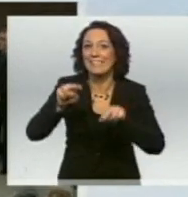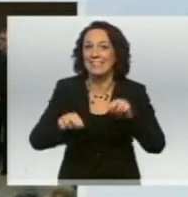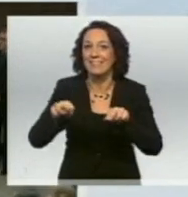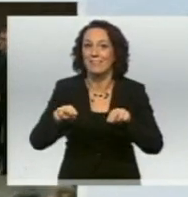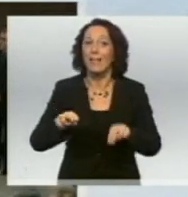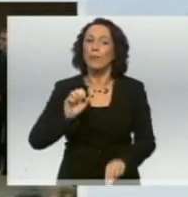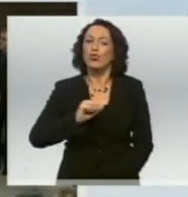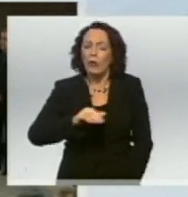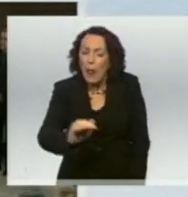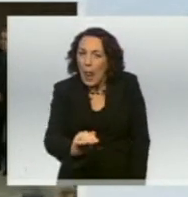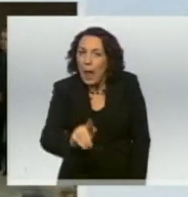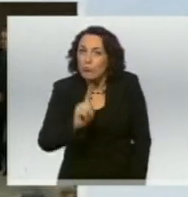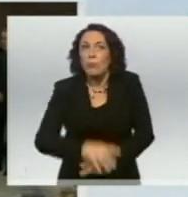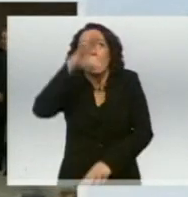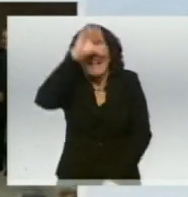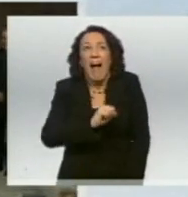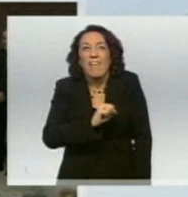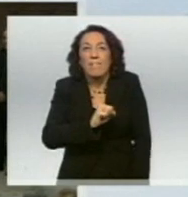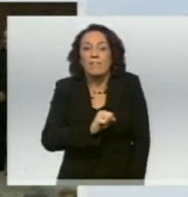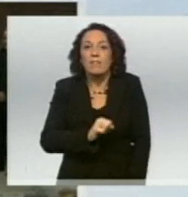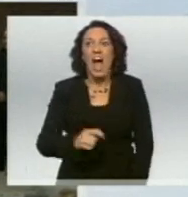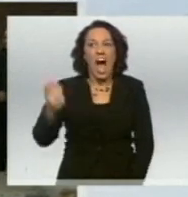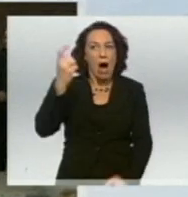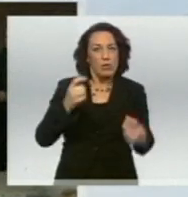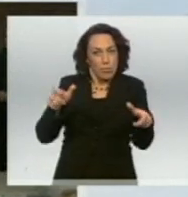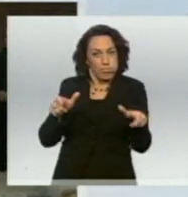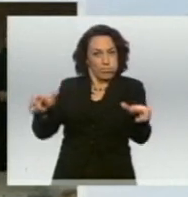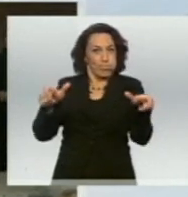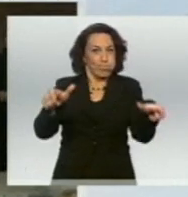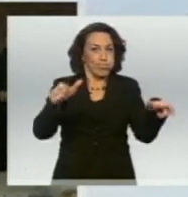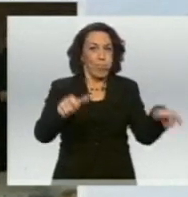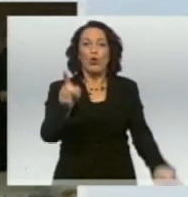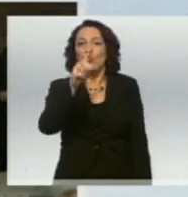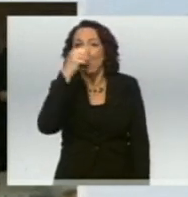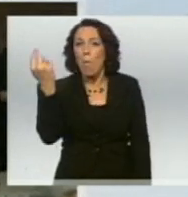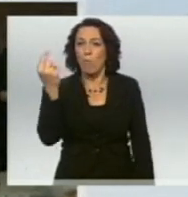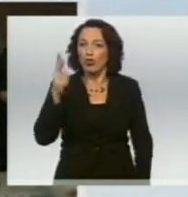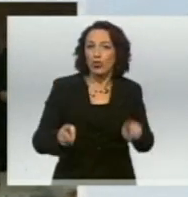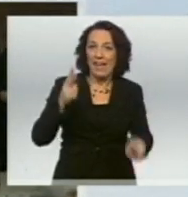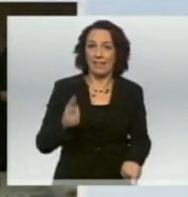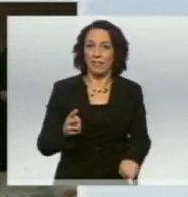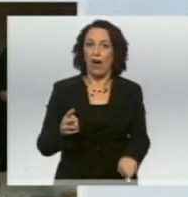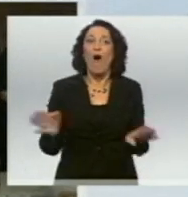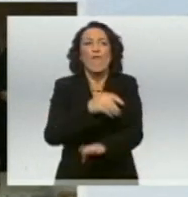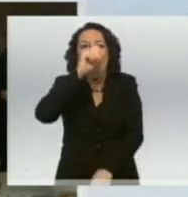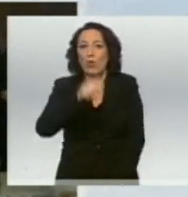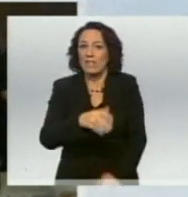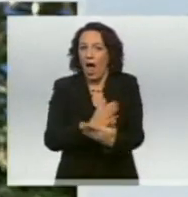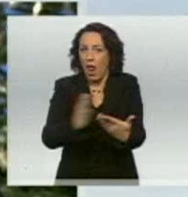begreifen, wie dumm und schädlich Ausgrenzung oder gedankenlose Vorurteile sind.